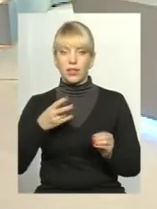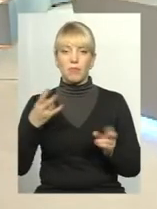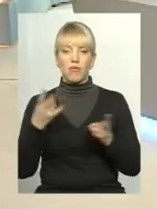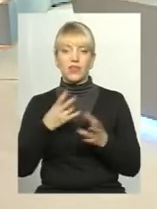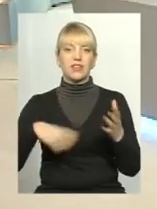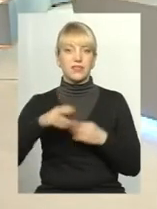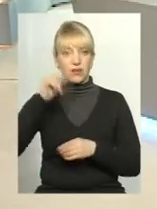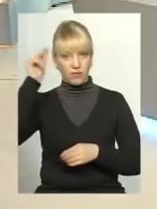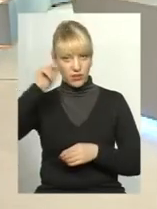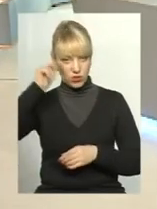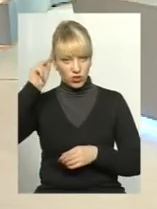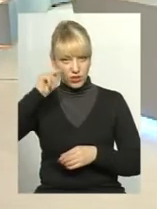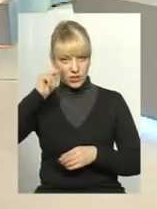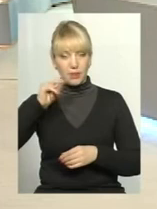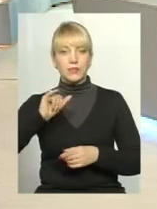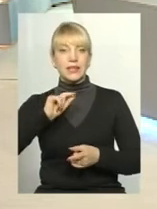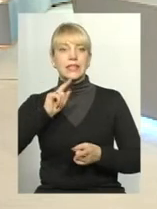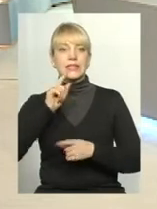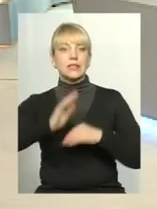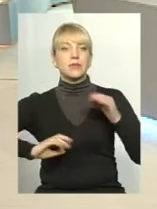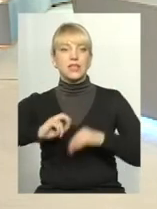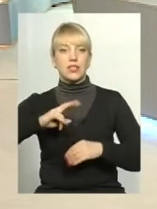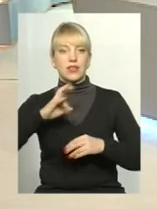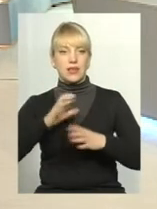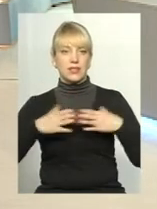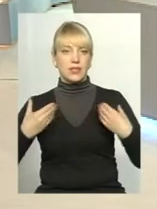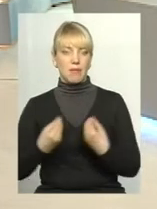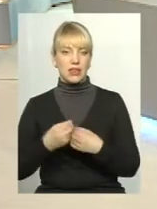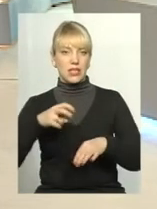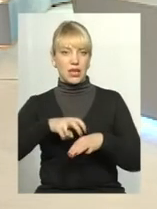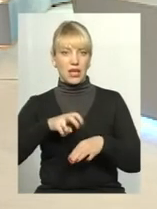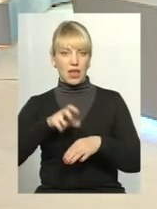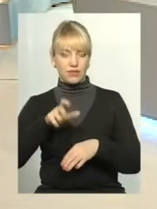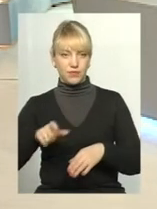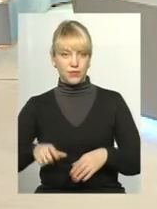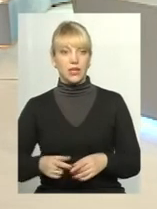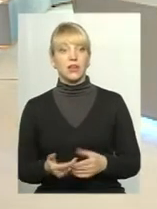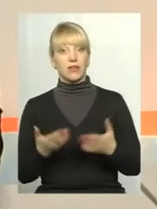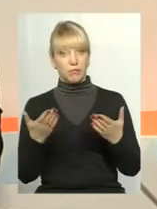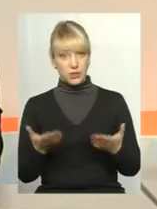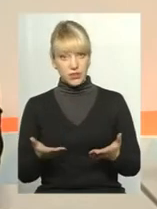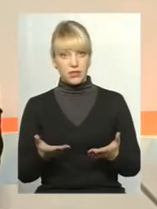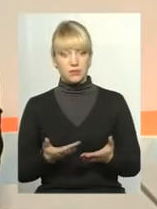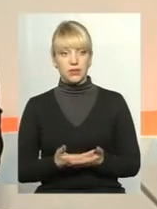вивчитися, спеціалізуватися на сімейних лікарів. І, в принципі,